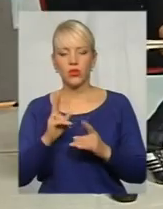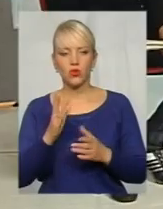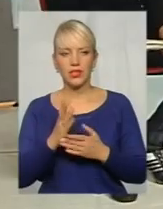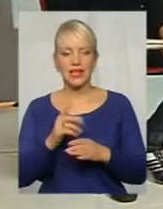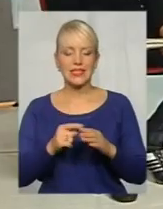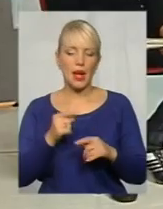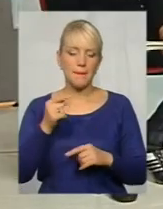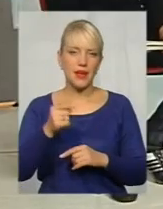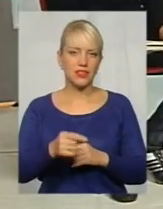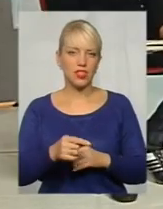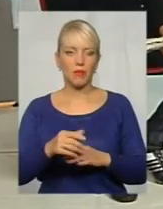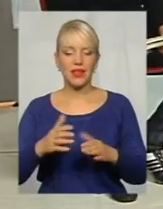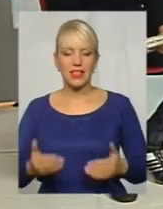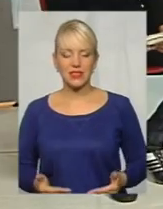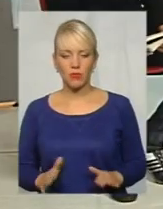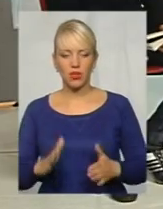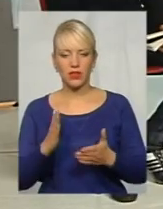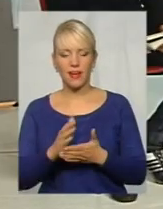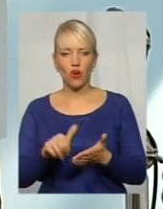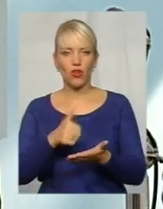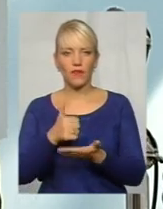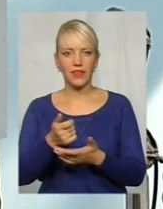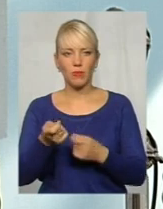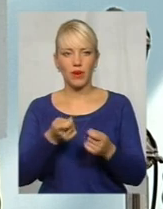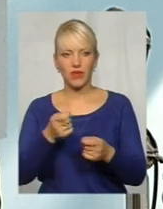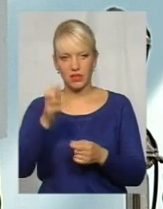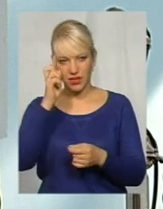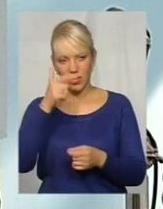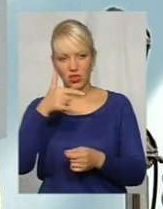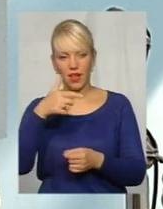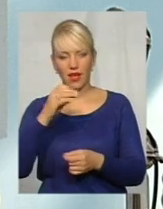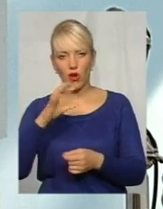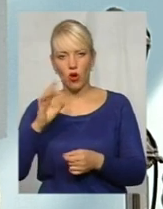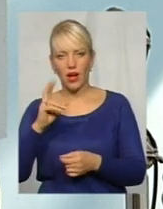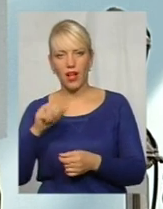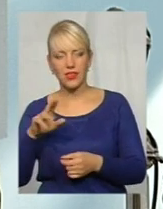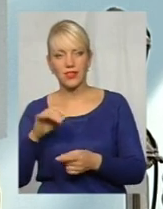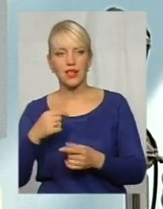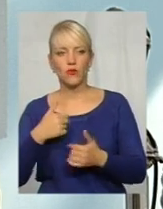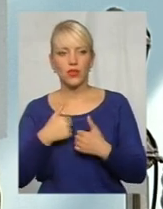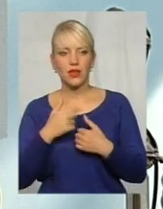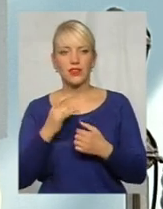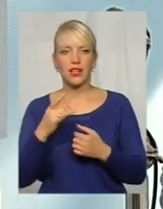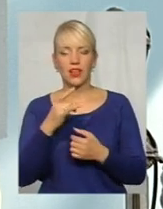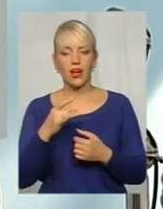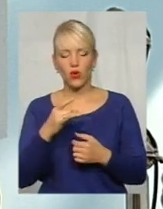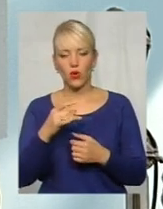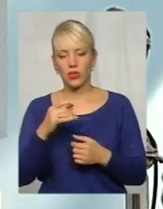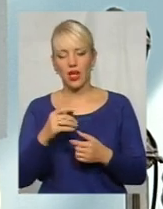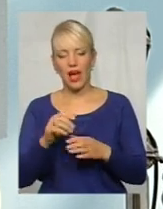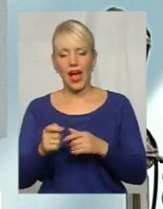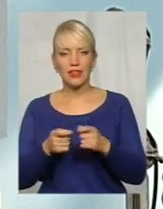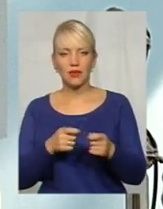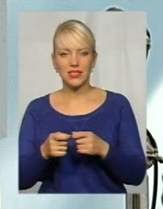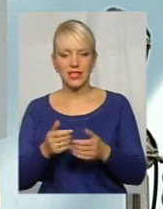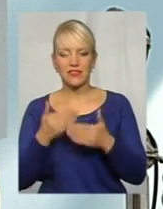межами на санитпунктів, є головне управління Держгеокадастру. Звичайно, до нас, як до районної державної адміністрації, звертаються не лише